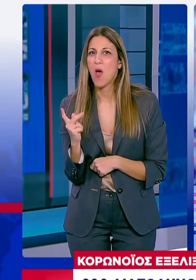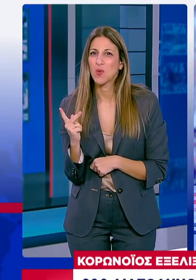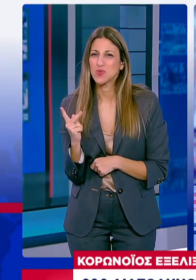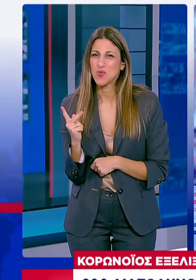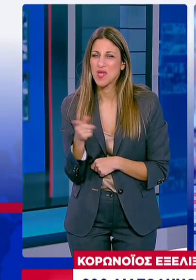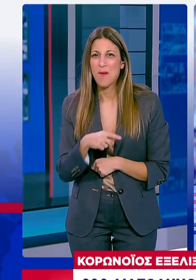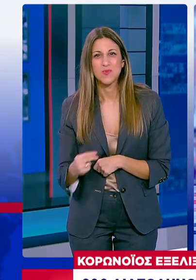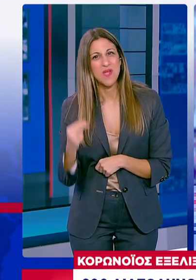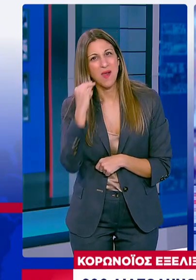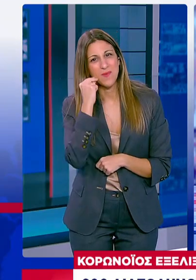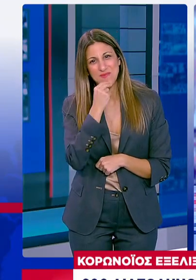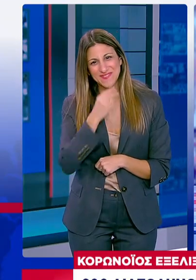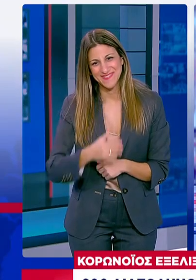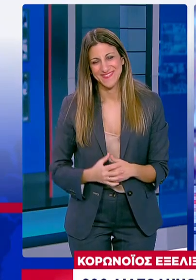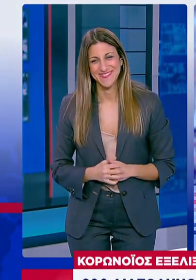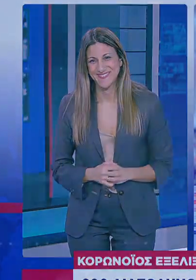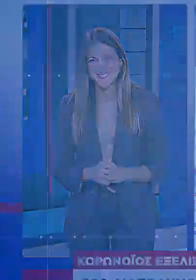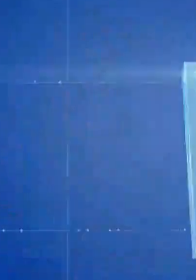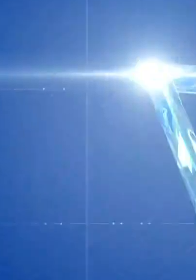10 Με τη ΣΥΑΚΟΣ ΧΙΟΝΗ Γεια σας